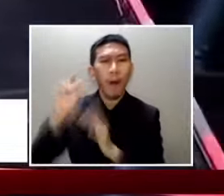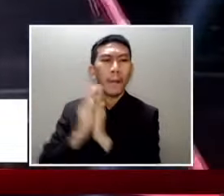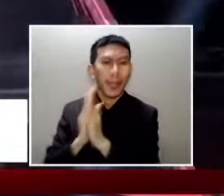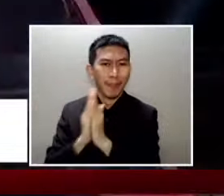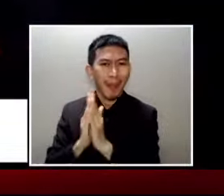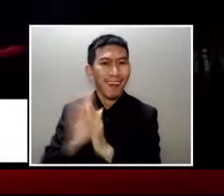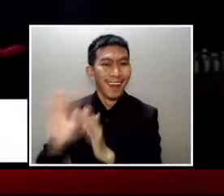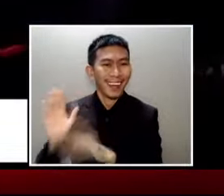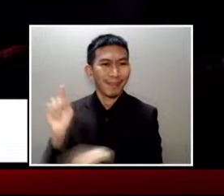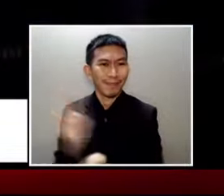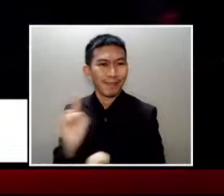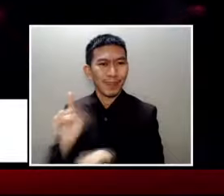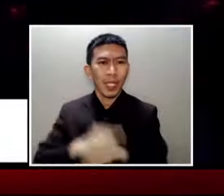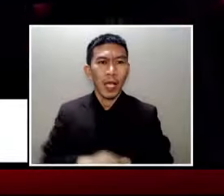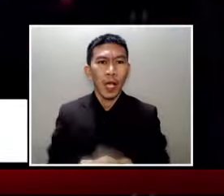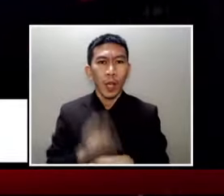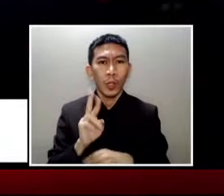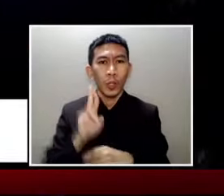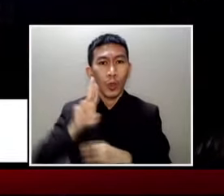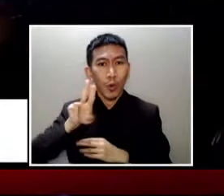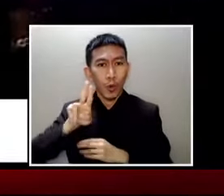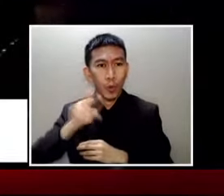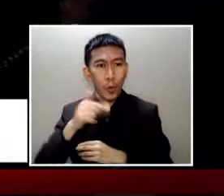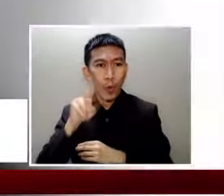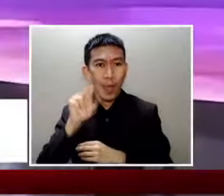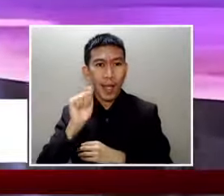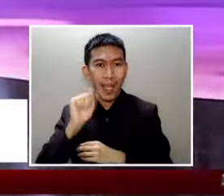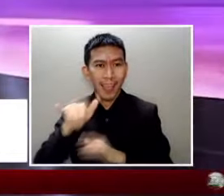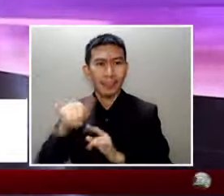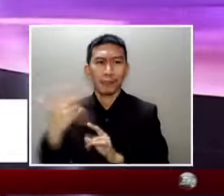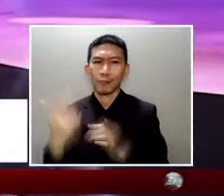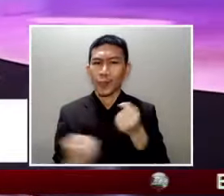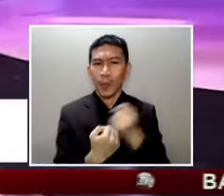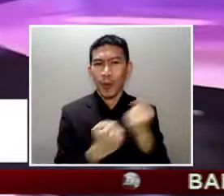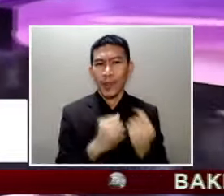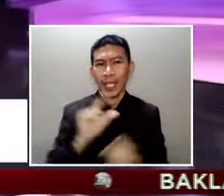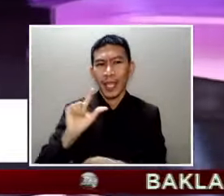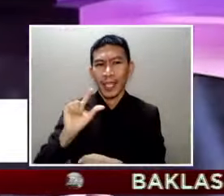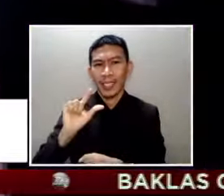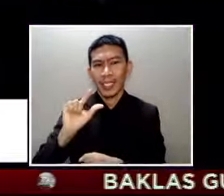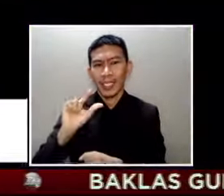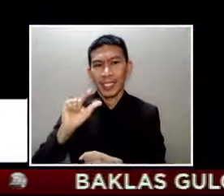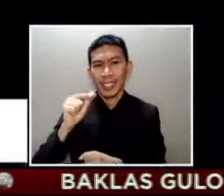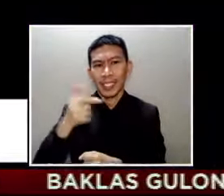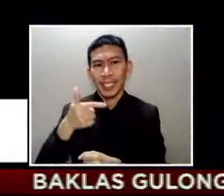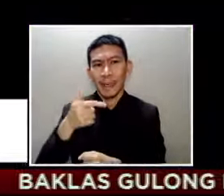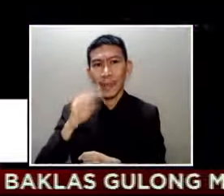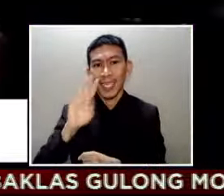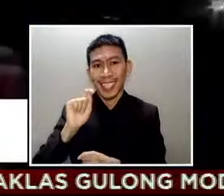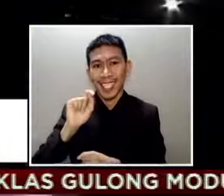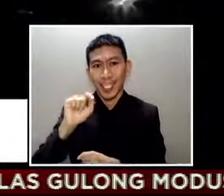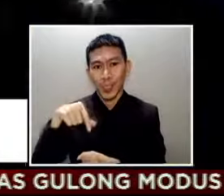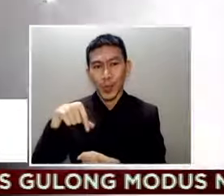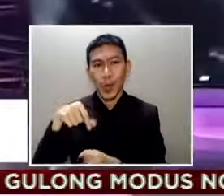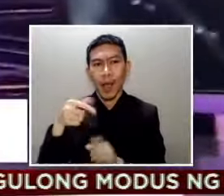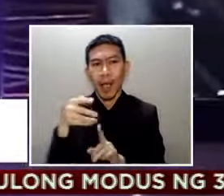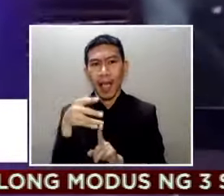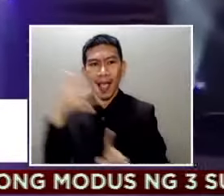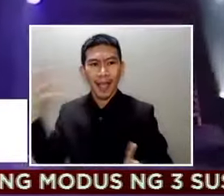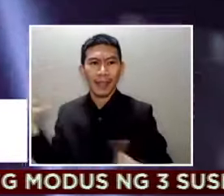si Miss Uruguay nakiisa sa LGBTQ plus community Agaw pansin din ang mga costumes ng Nepal